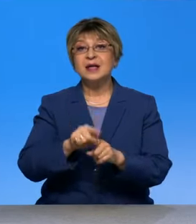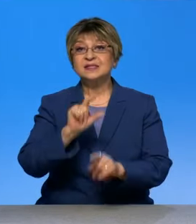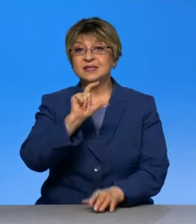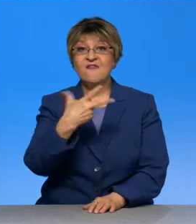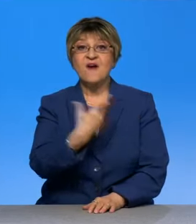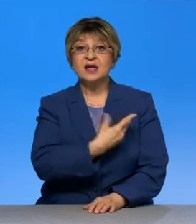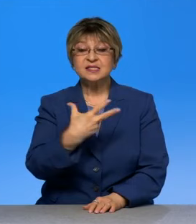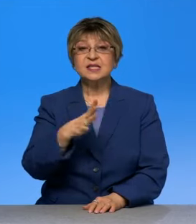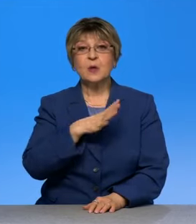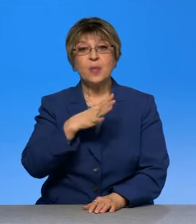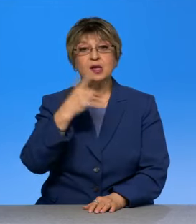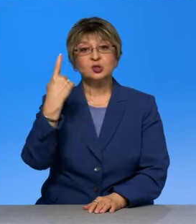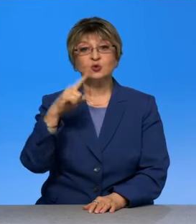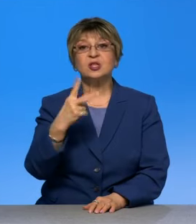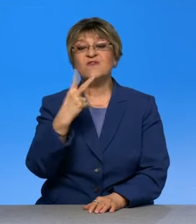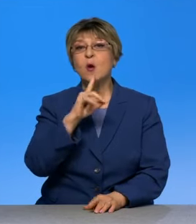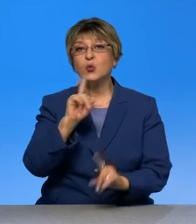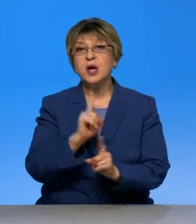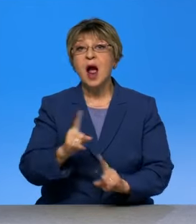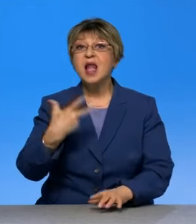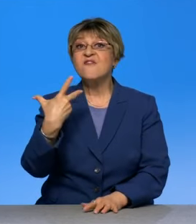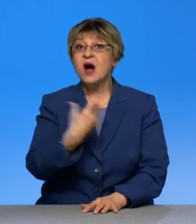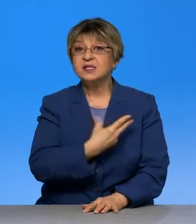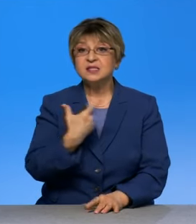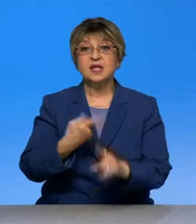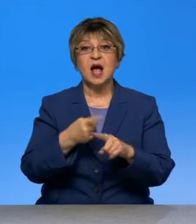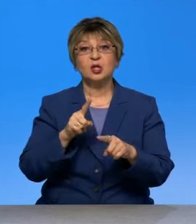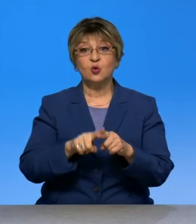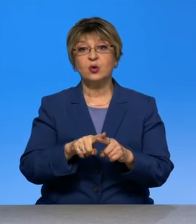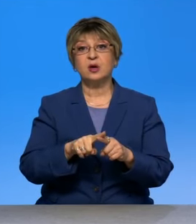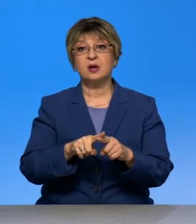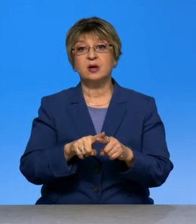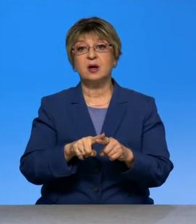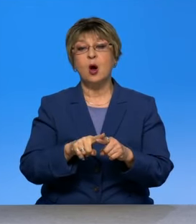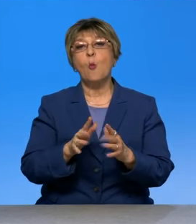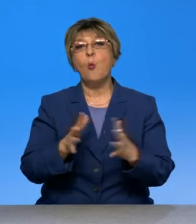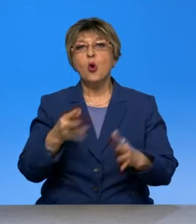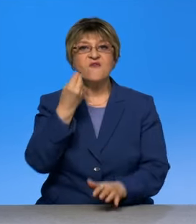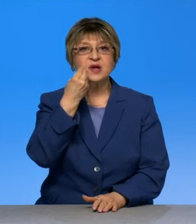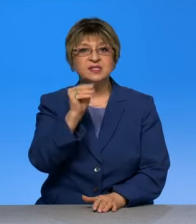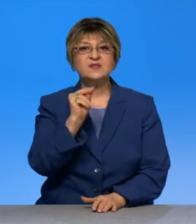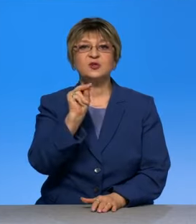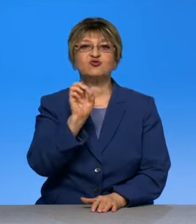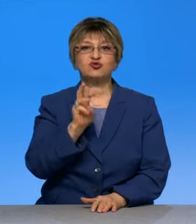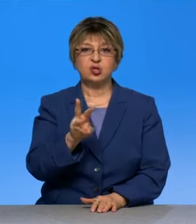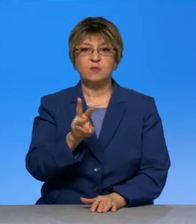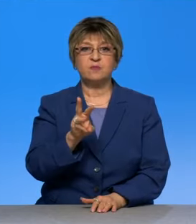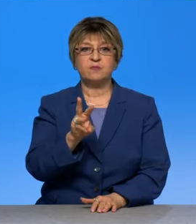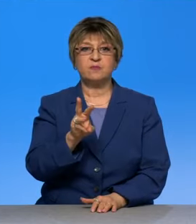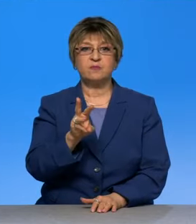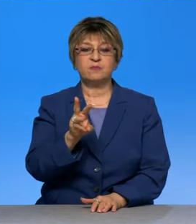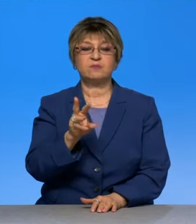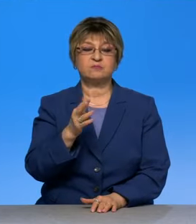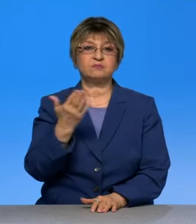России были созданы. Две уникальные вакцины, которые оказались более эффективны, чем это пресловутые, чем